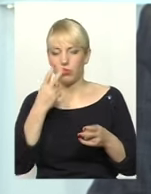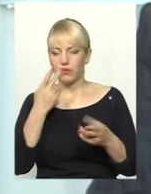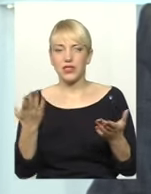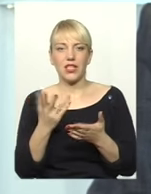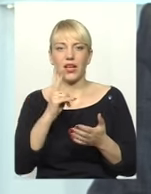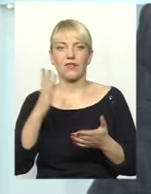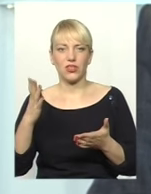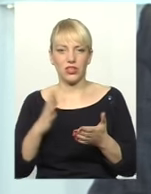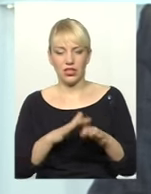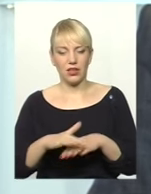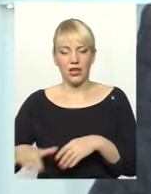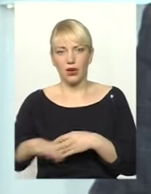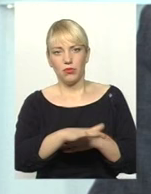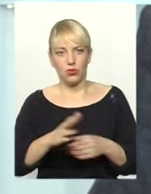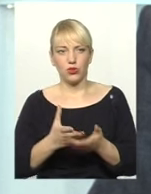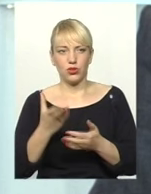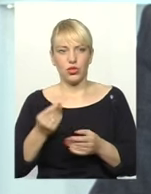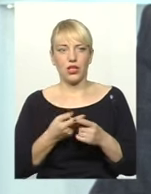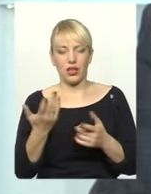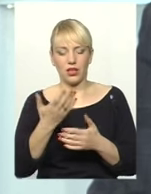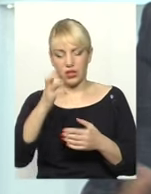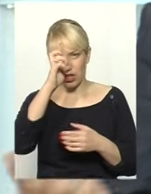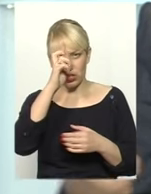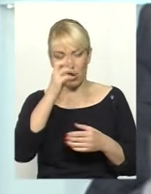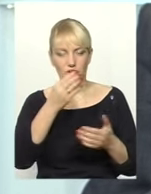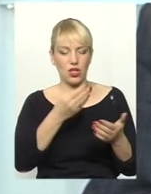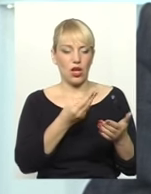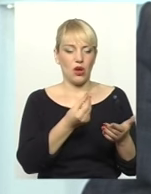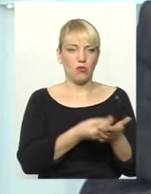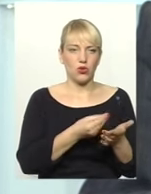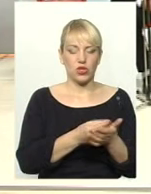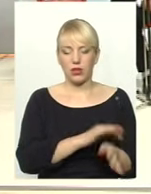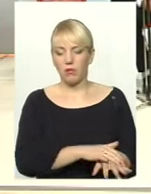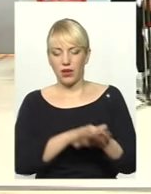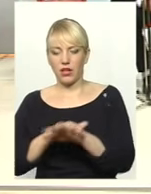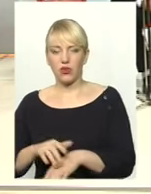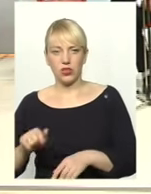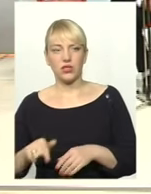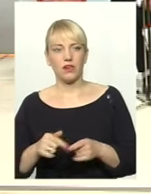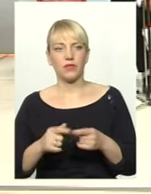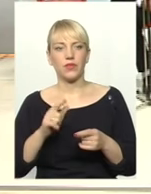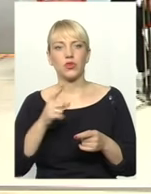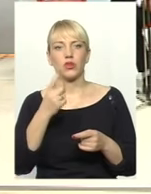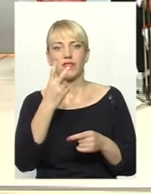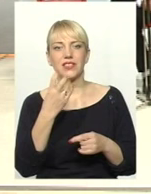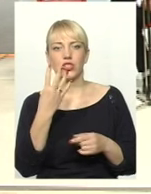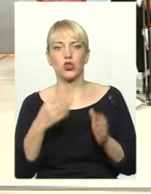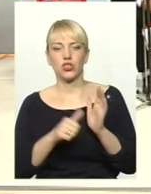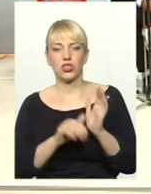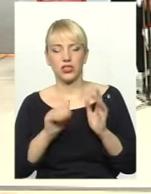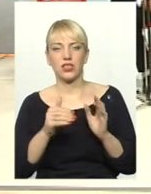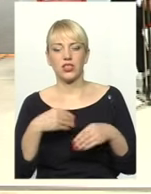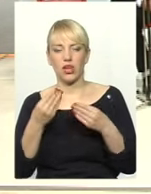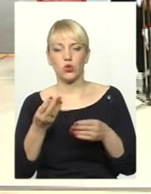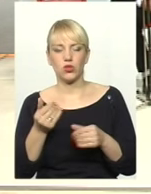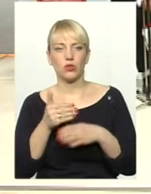перекачується бюджетні кошти на загальнодержавному рівні, чому в нас 246 тисяч вдаються субвенцій. А для того,